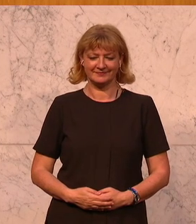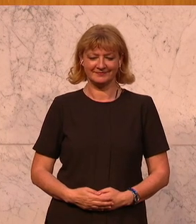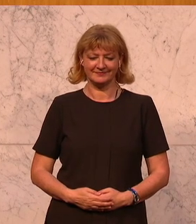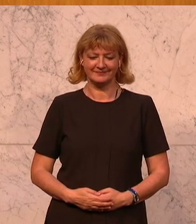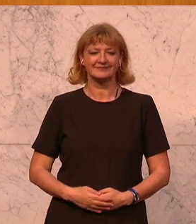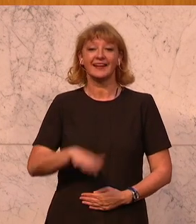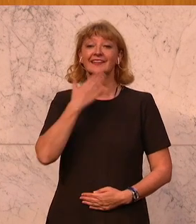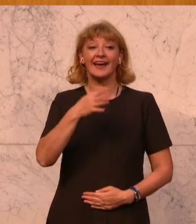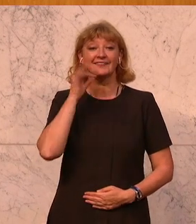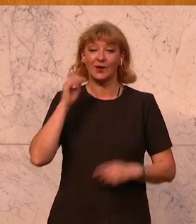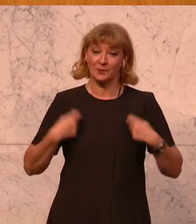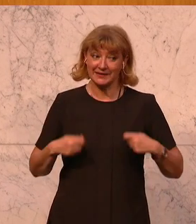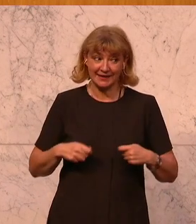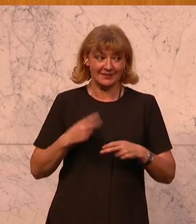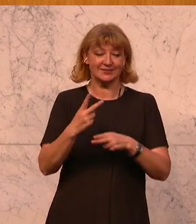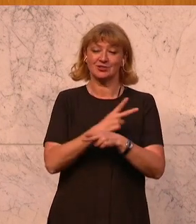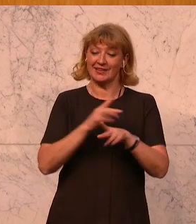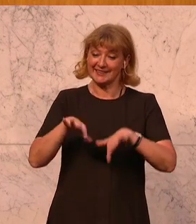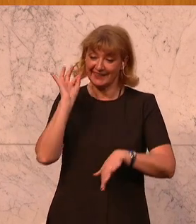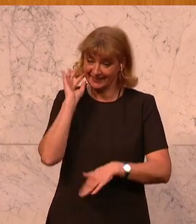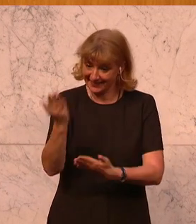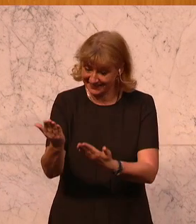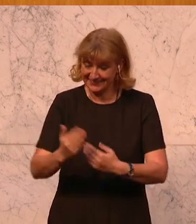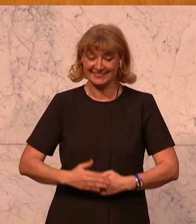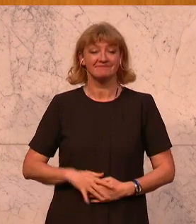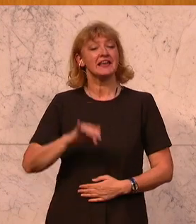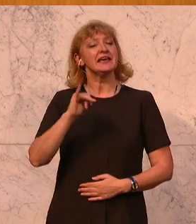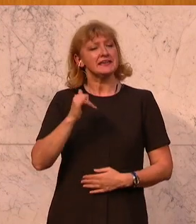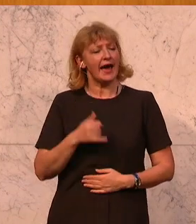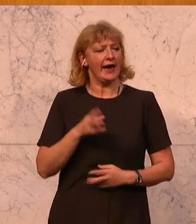Novelle werde sich der Kreis jene Personen, die eine Pflegefreistellung beantragen können, erweitern.